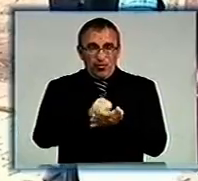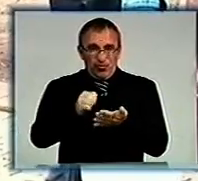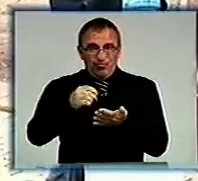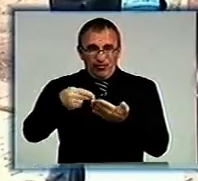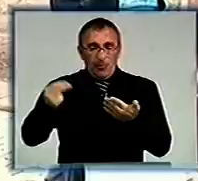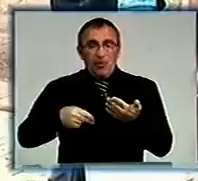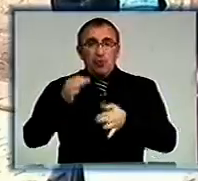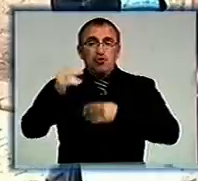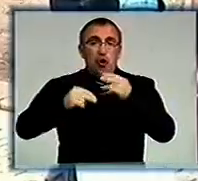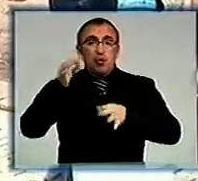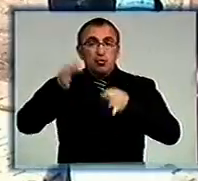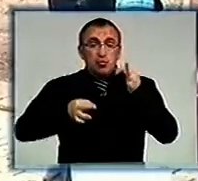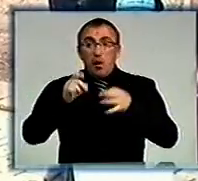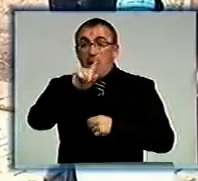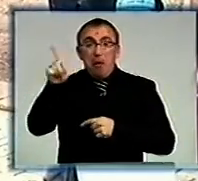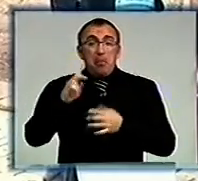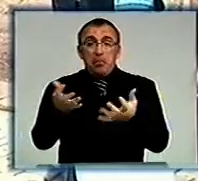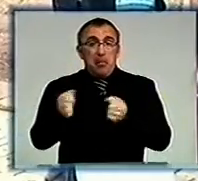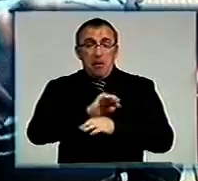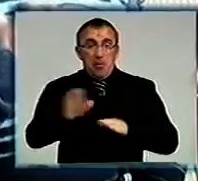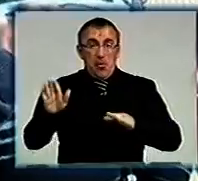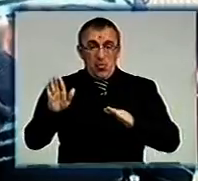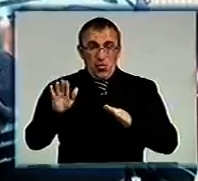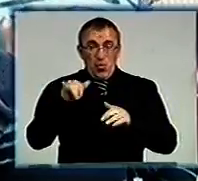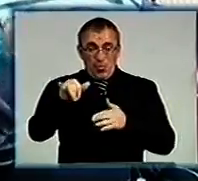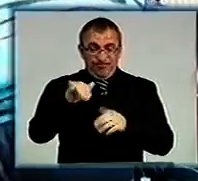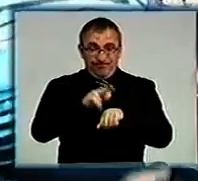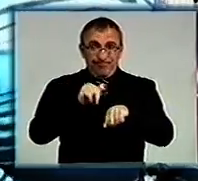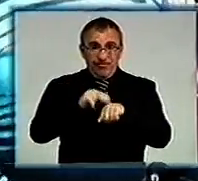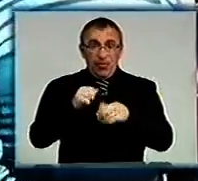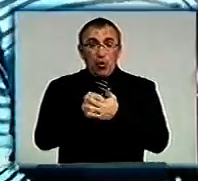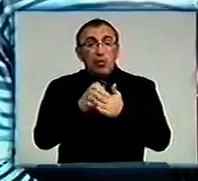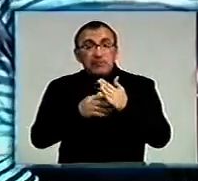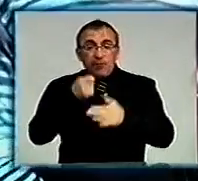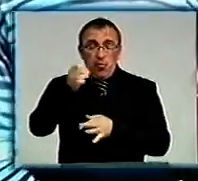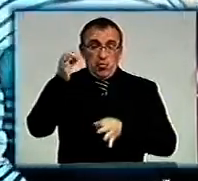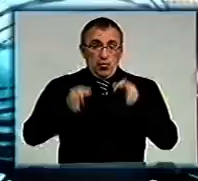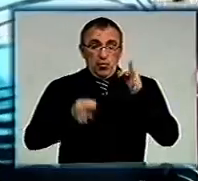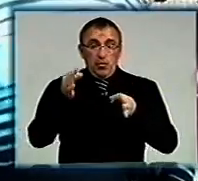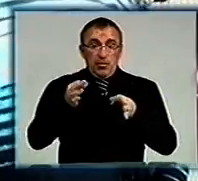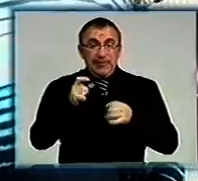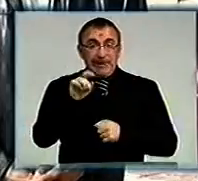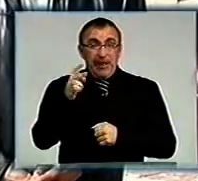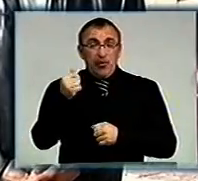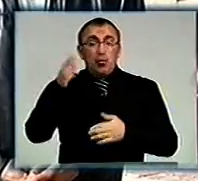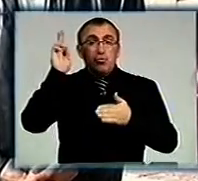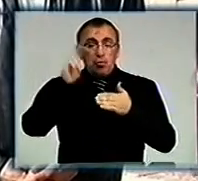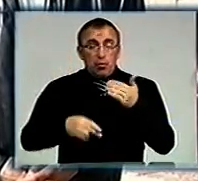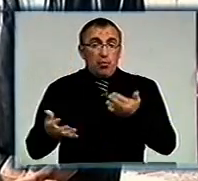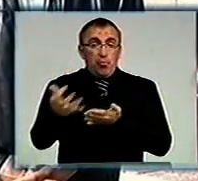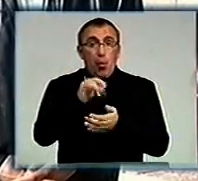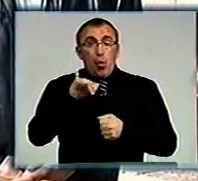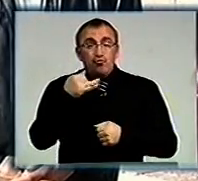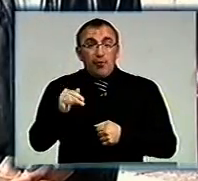люди, більшість з них і досі не отримали від правоохоронців документів, необхідних для звернення до суду. Нині жителі Злинки вже закінчують збір врожаю, але